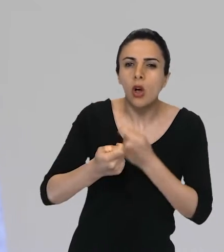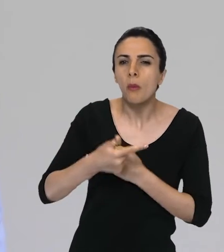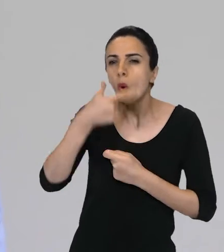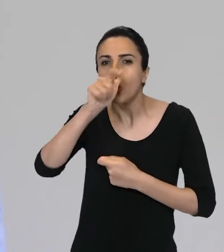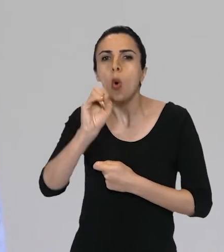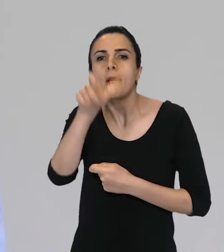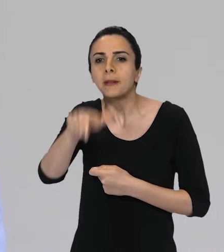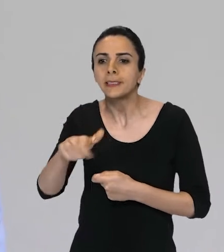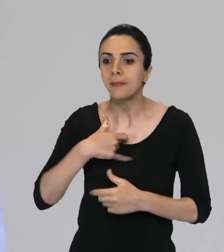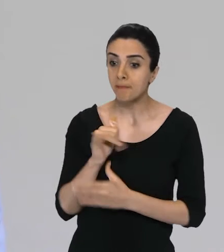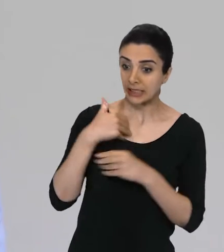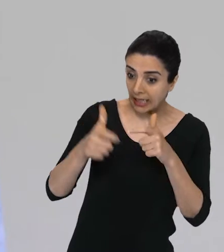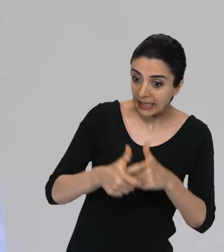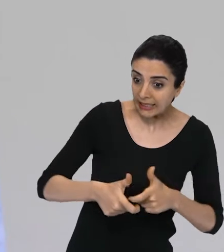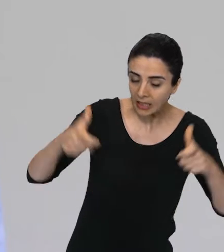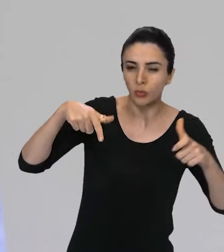Programı